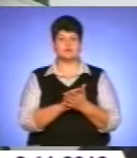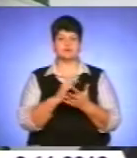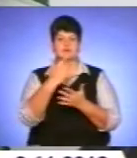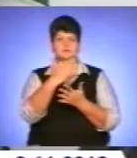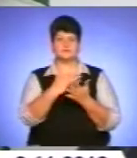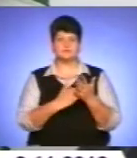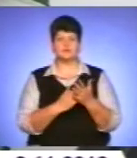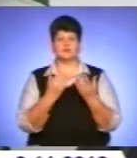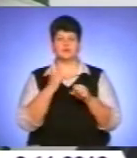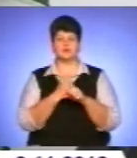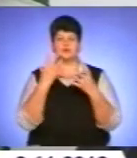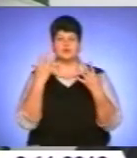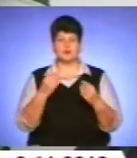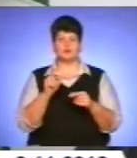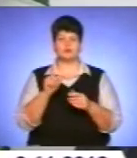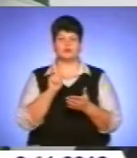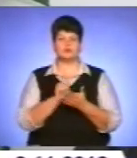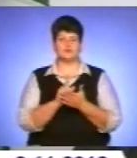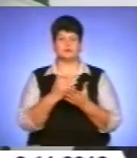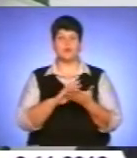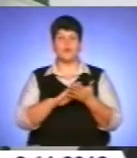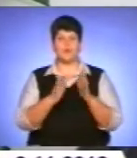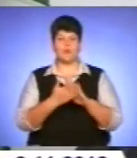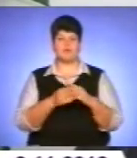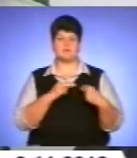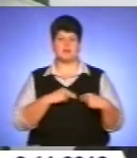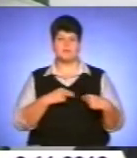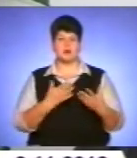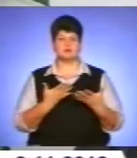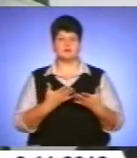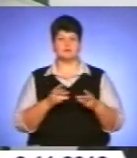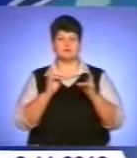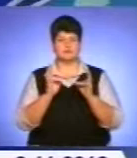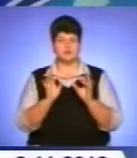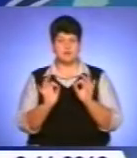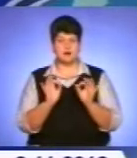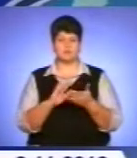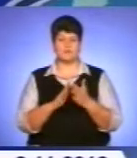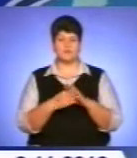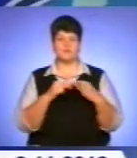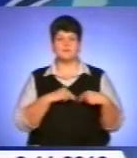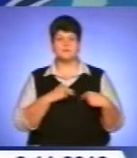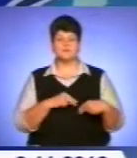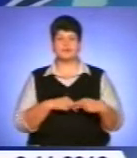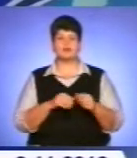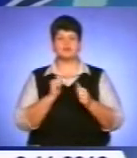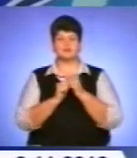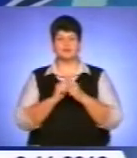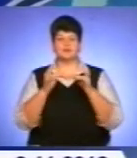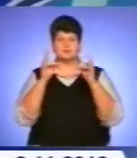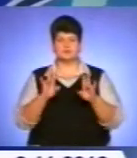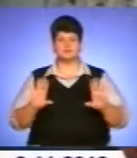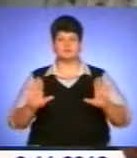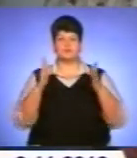робочого дня, людину повинен ознайомити з умовами праці, з безпечніми умовами праці. Найчастіше травми трапляються під час